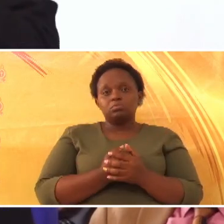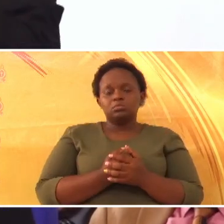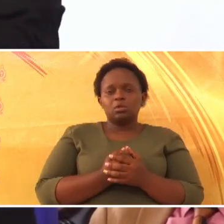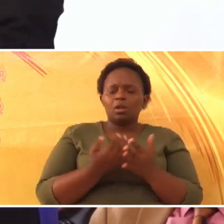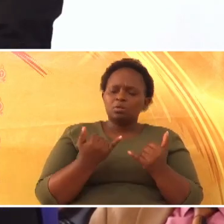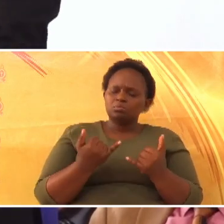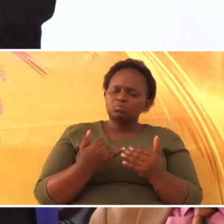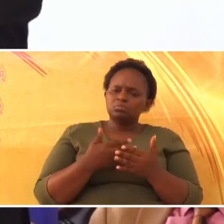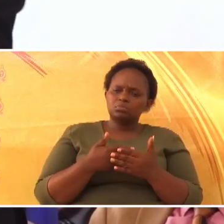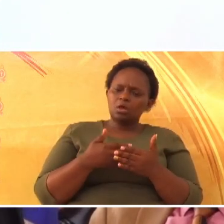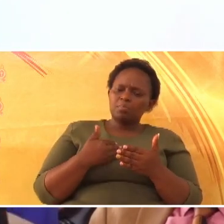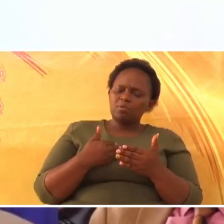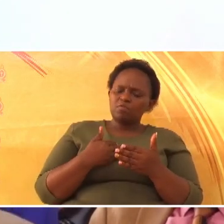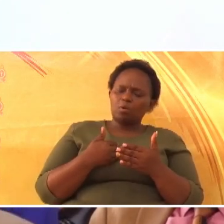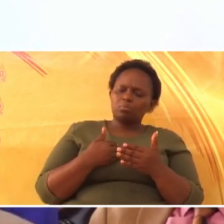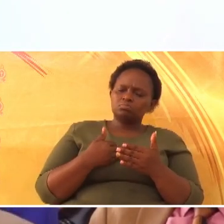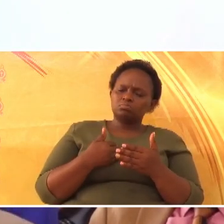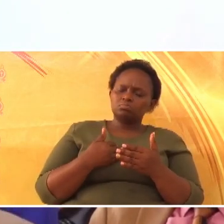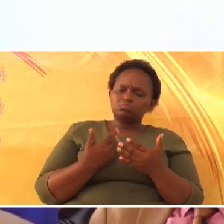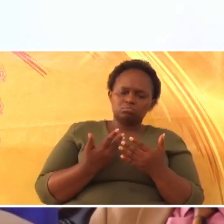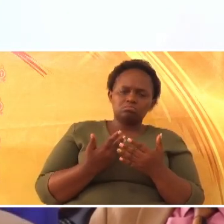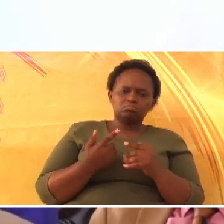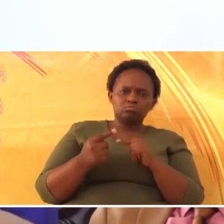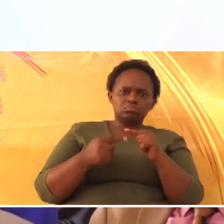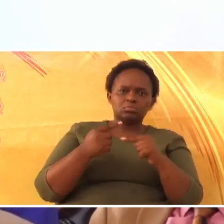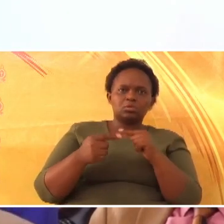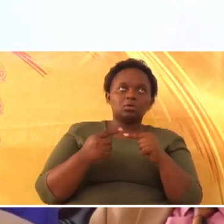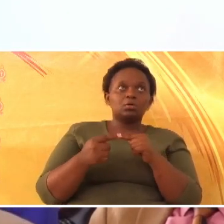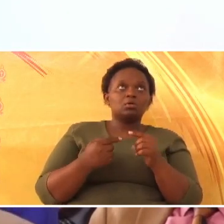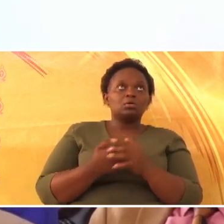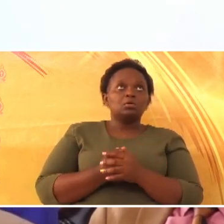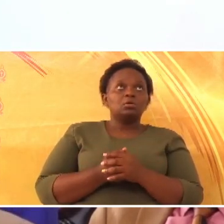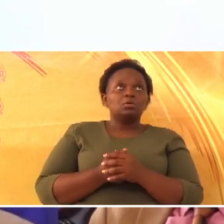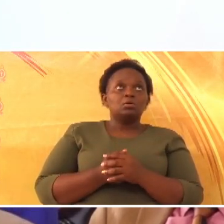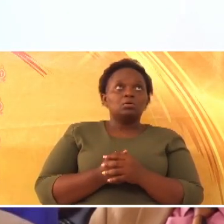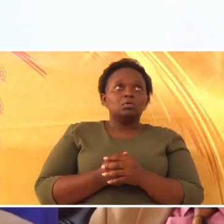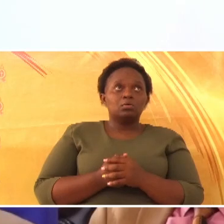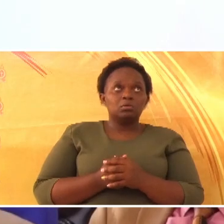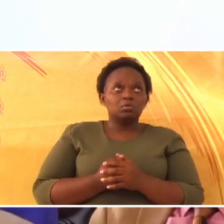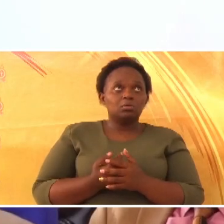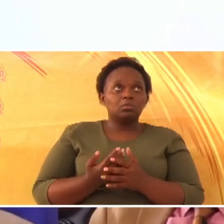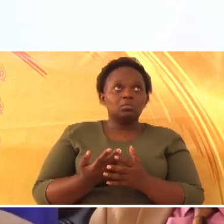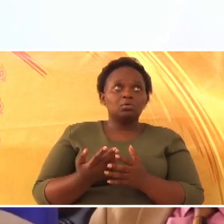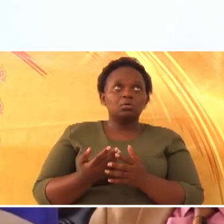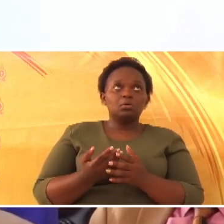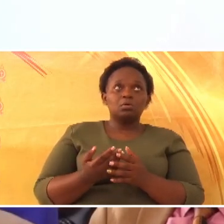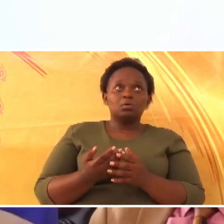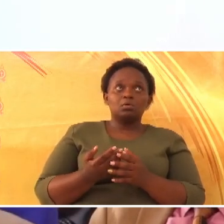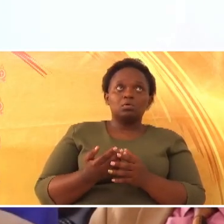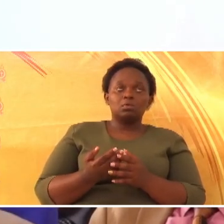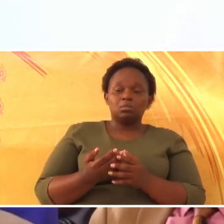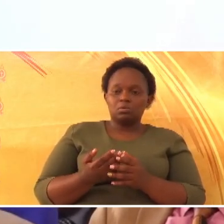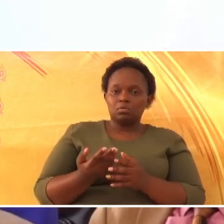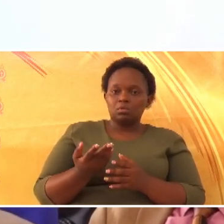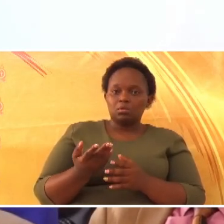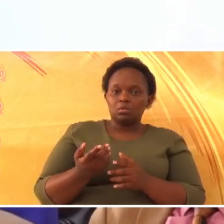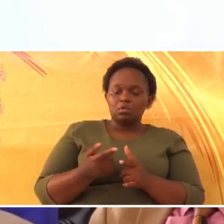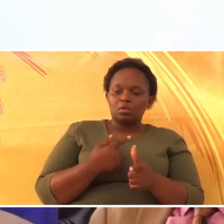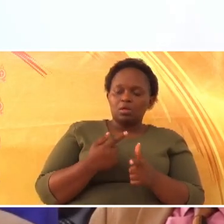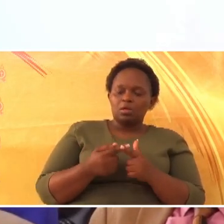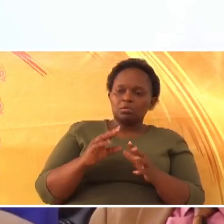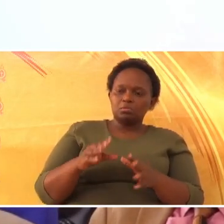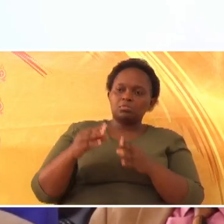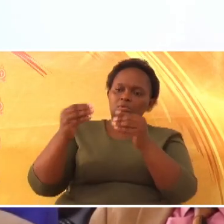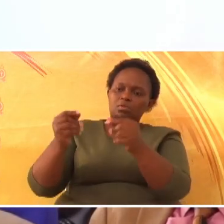kabla hawa jaenderea sana, mchungaji haka towa muenge moja, kutoka pale, hakaweka peke yake.